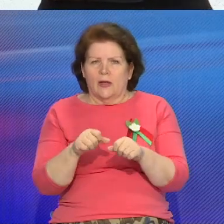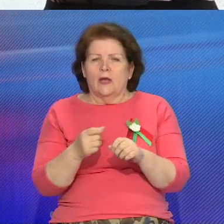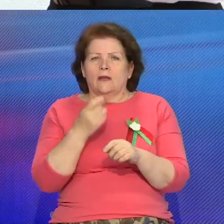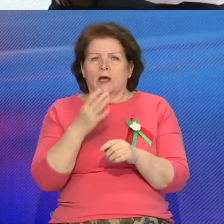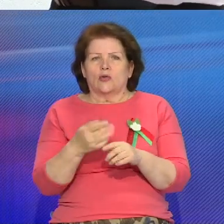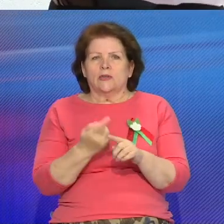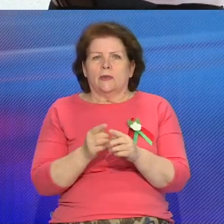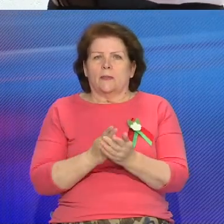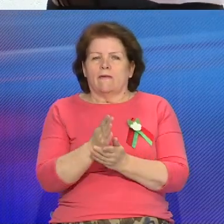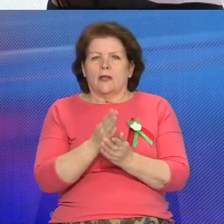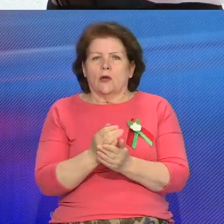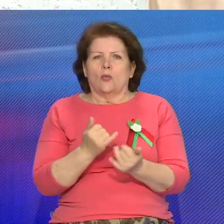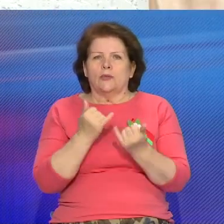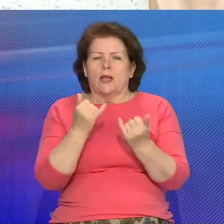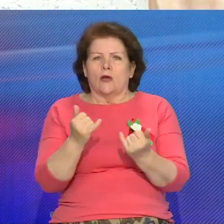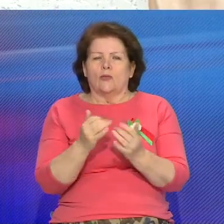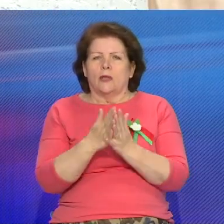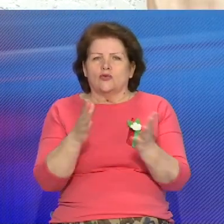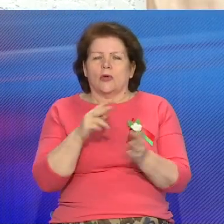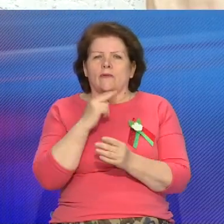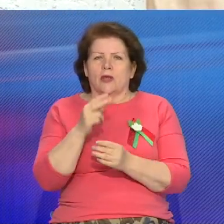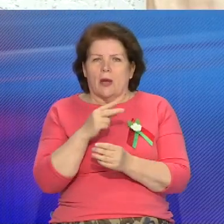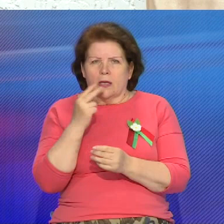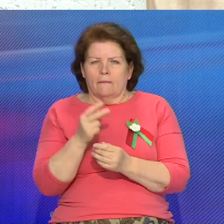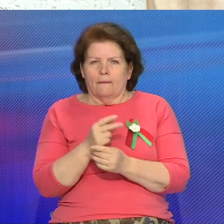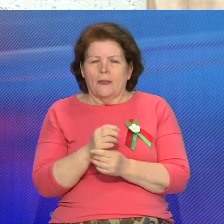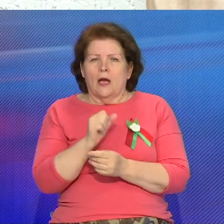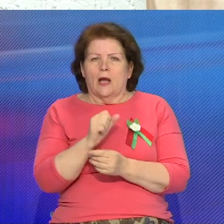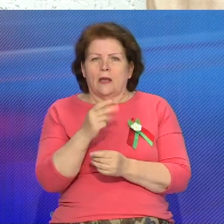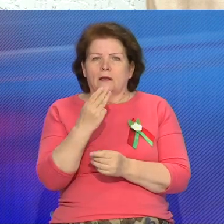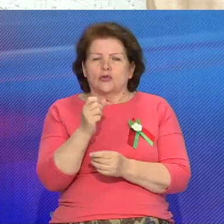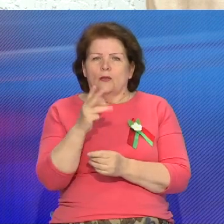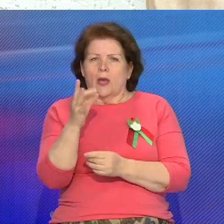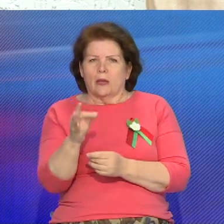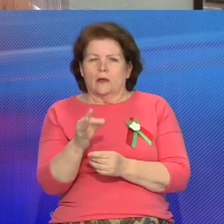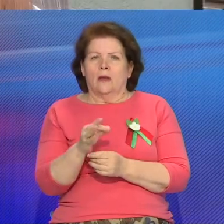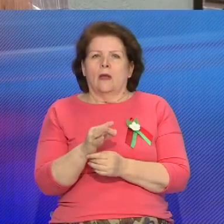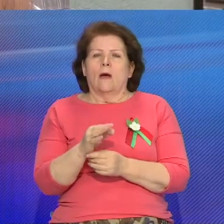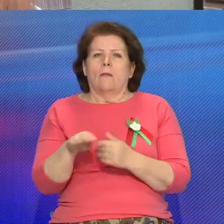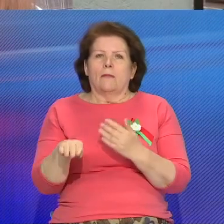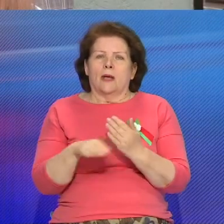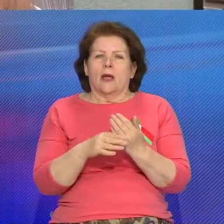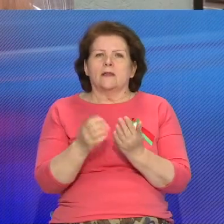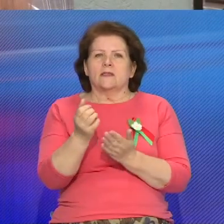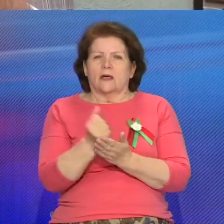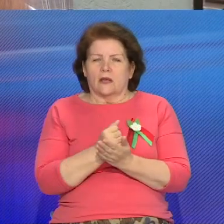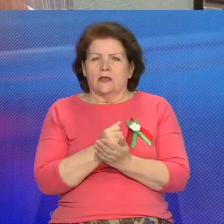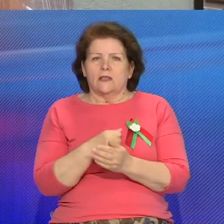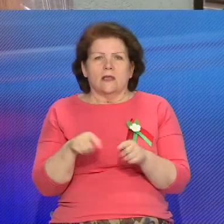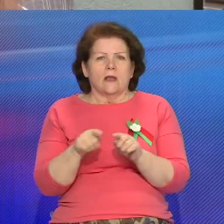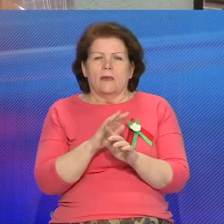знашну ўвагу. Унікальны ж вырап рушной работы Алены Шунейкі дапамагаў так сама захаваць особливые, непадобныя да іншых,